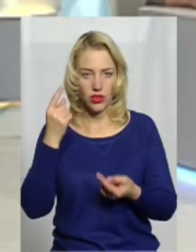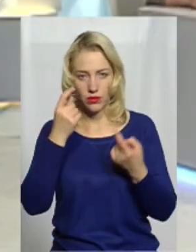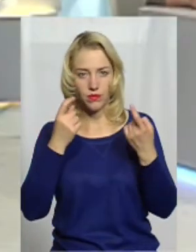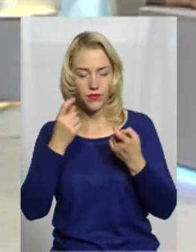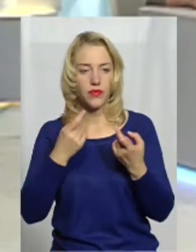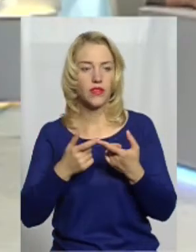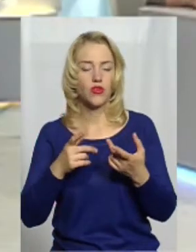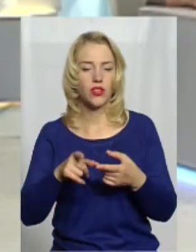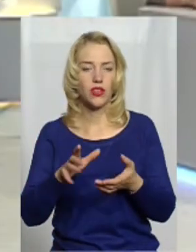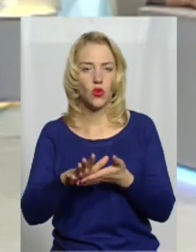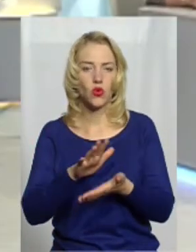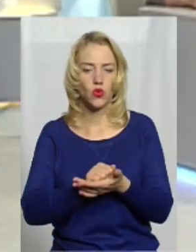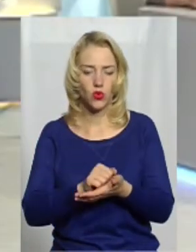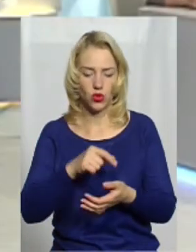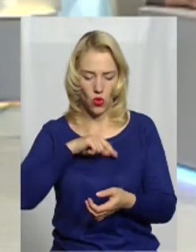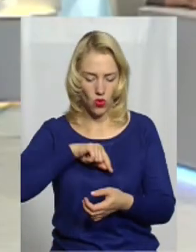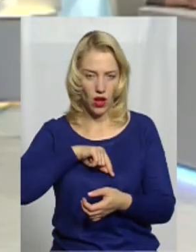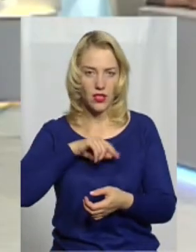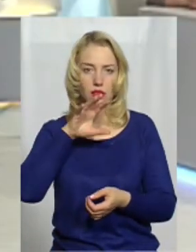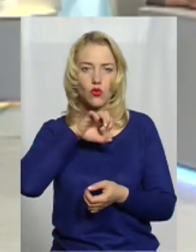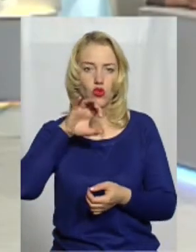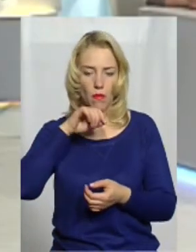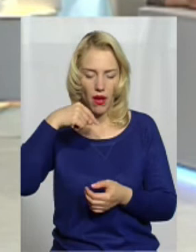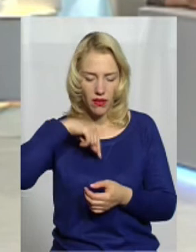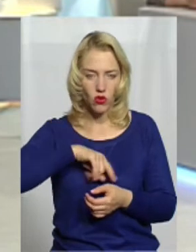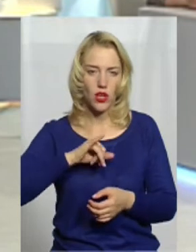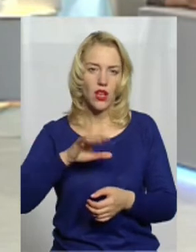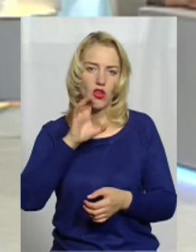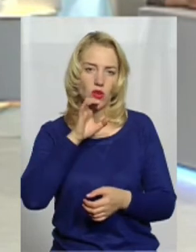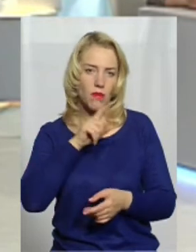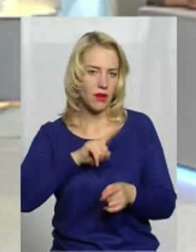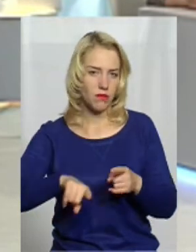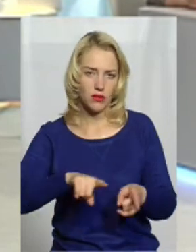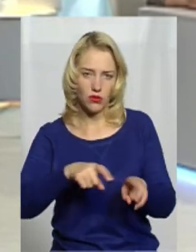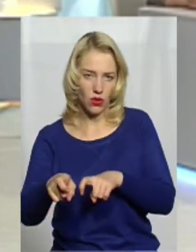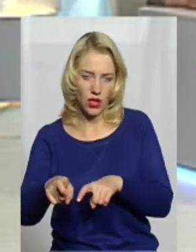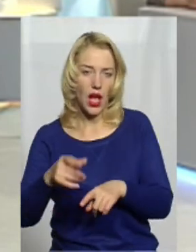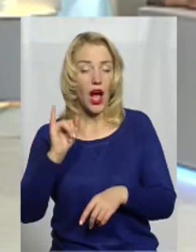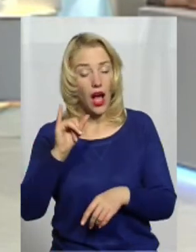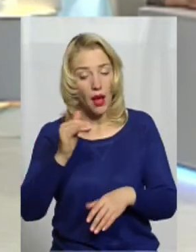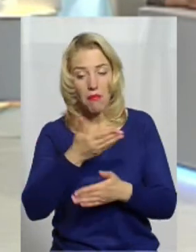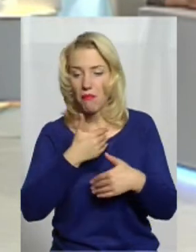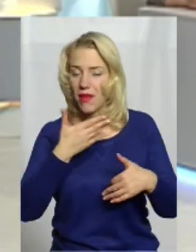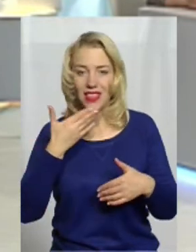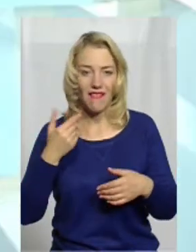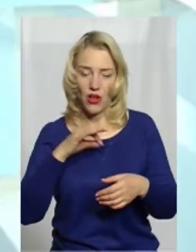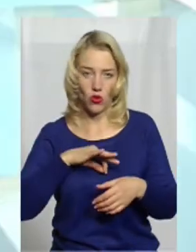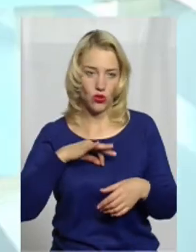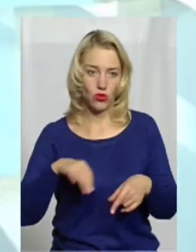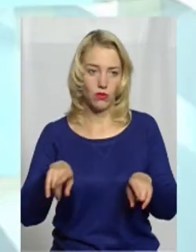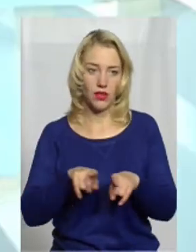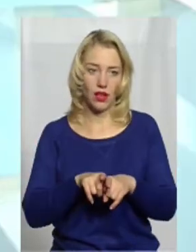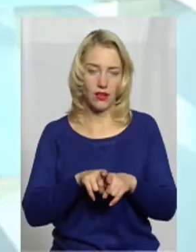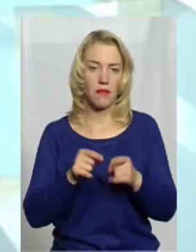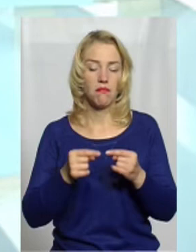вони руйнують організм всередини, собака помирає. Ми не використовуємо такі методи. У нас